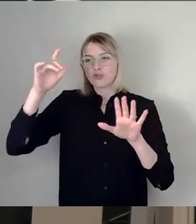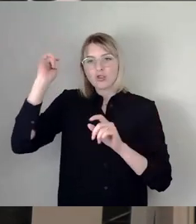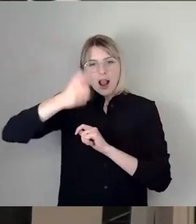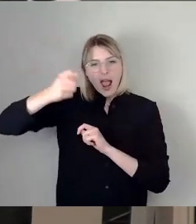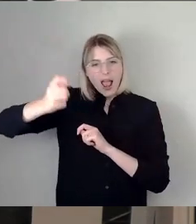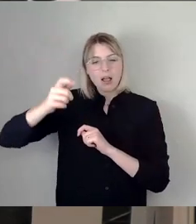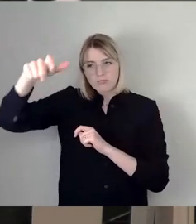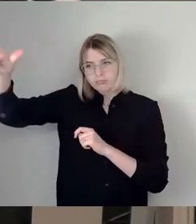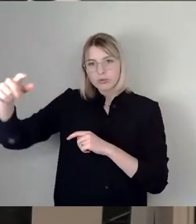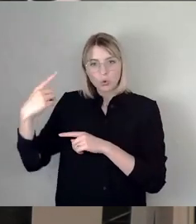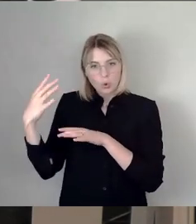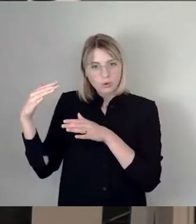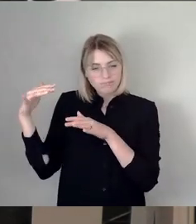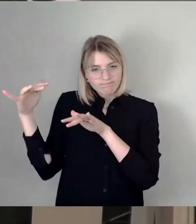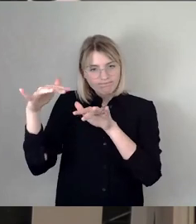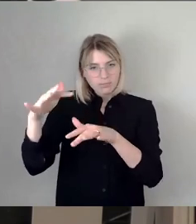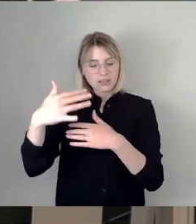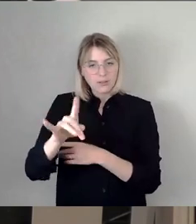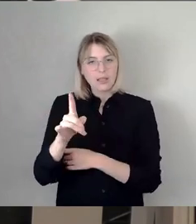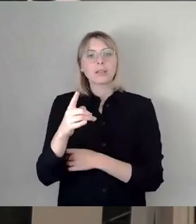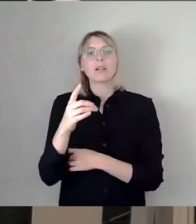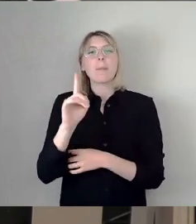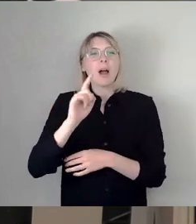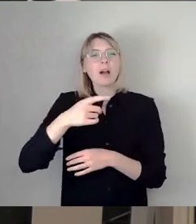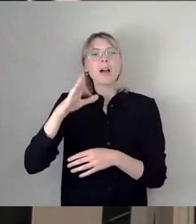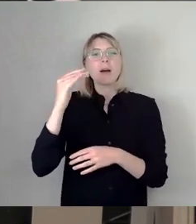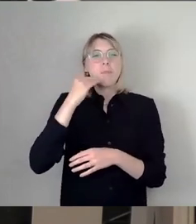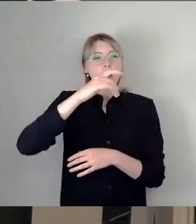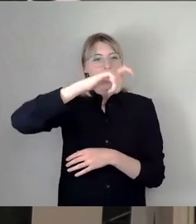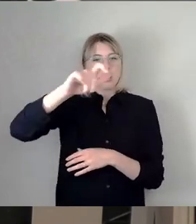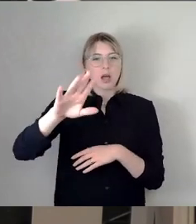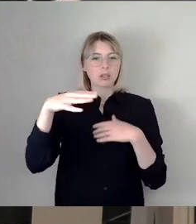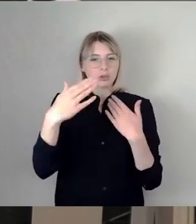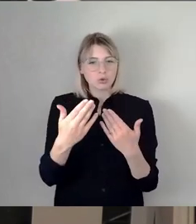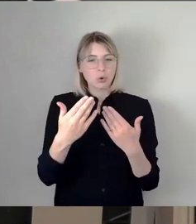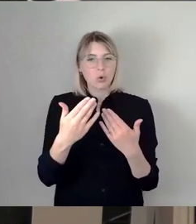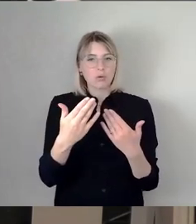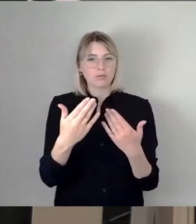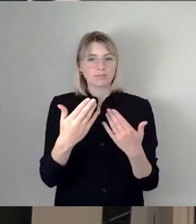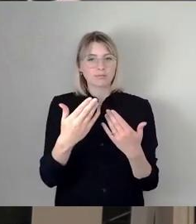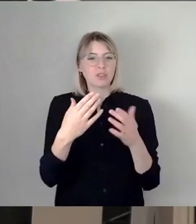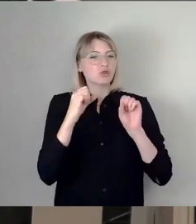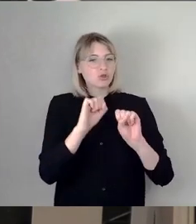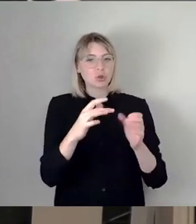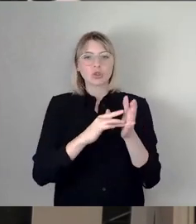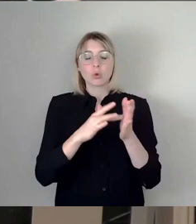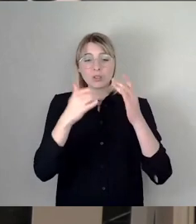und Bürger mittlerweile die Art und Weise, wie in dieser Stadtwahlkampf geführt wird, diese